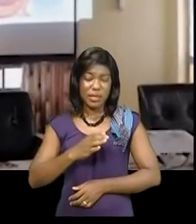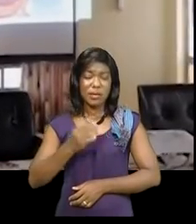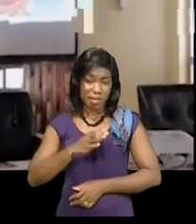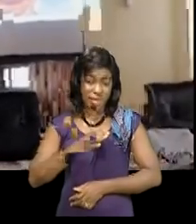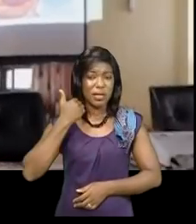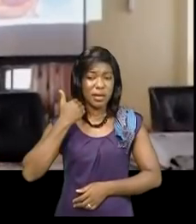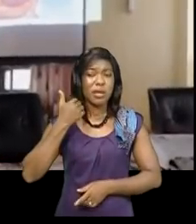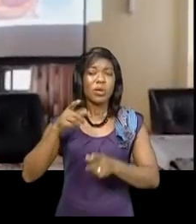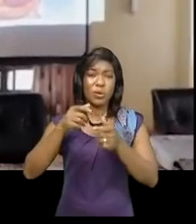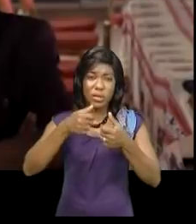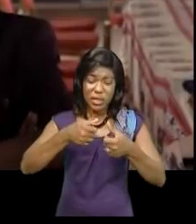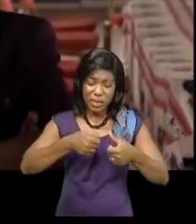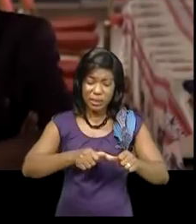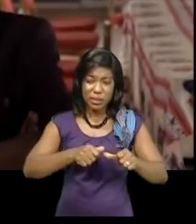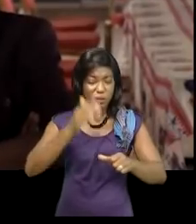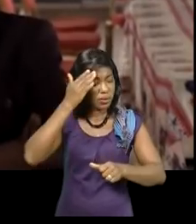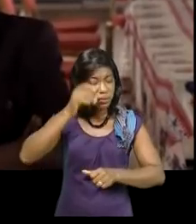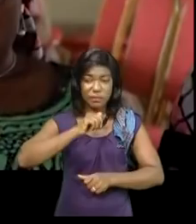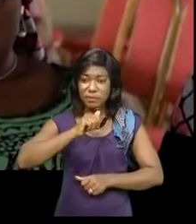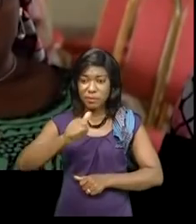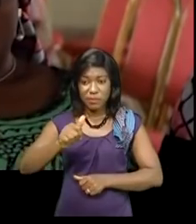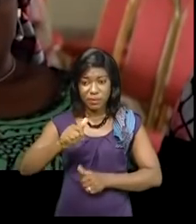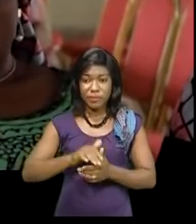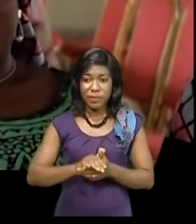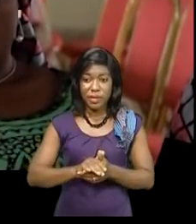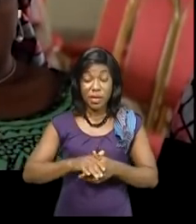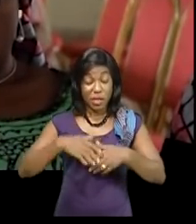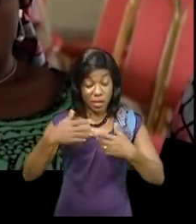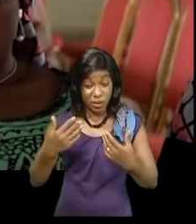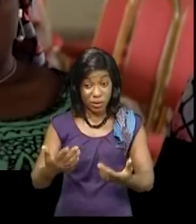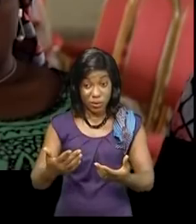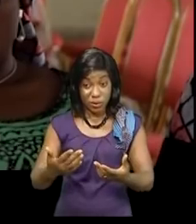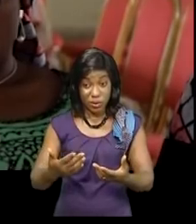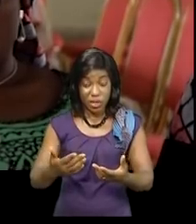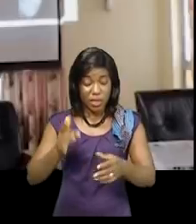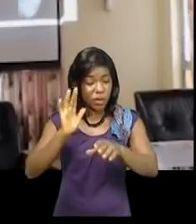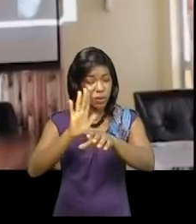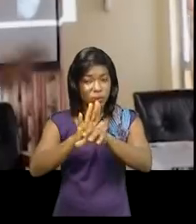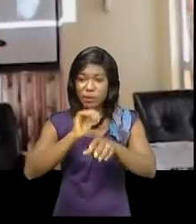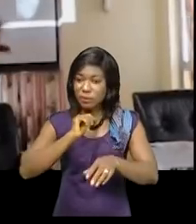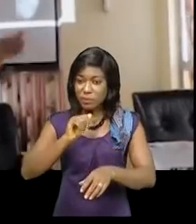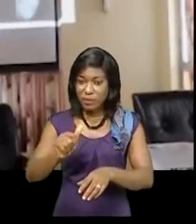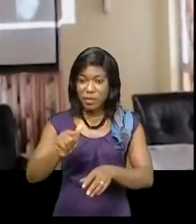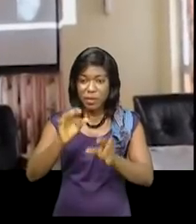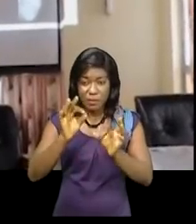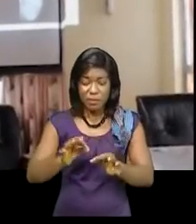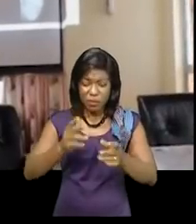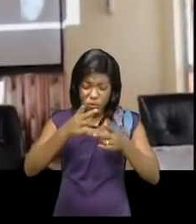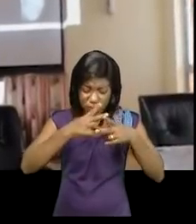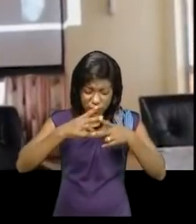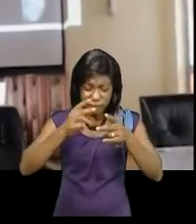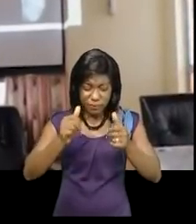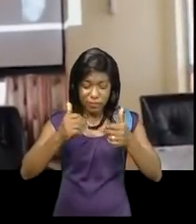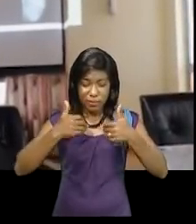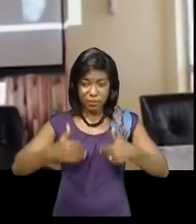la dose reste inconnue et non infectieuse donc nos contagieuses exigent tout de même une bonne surveillance du corps